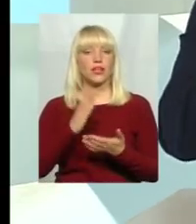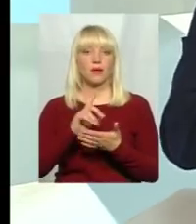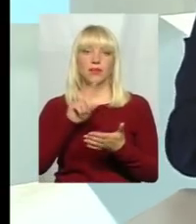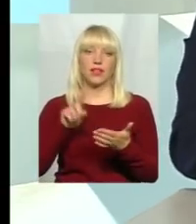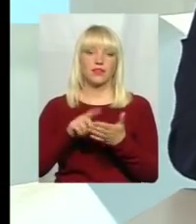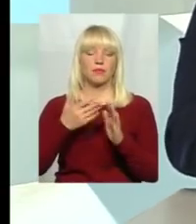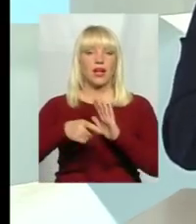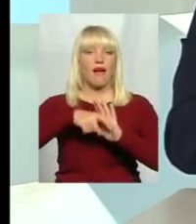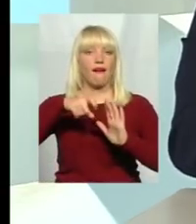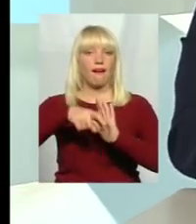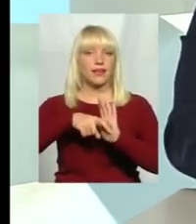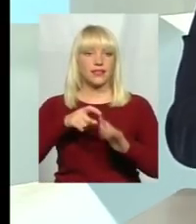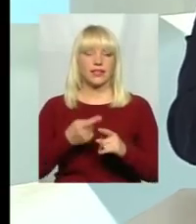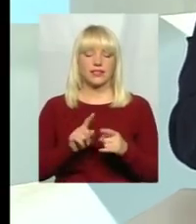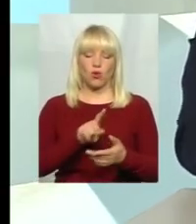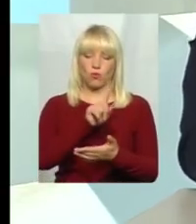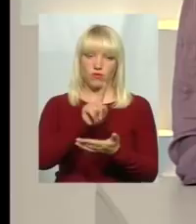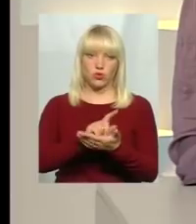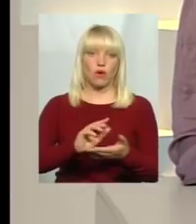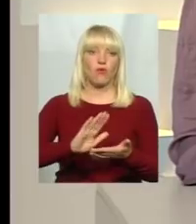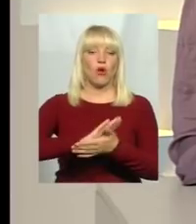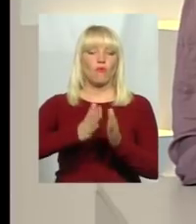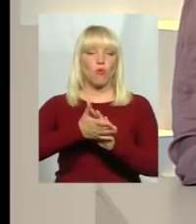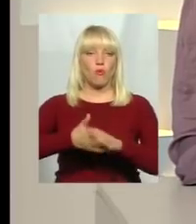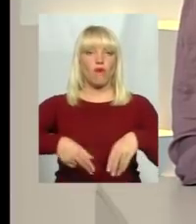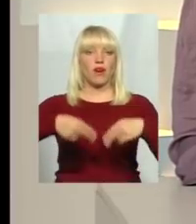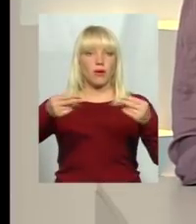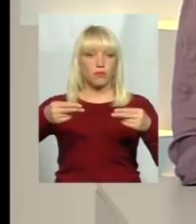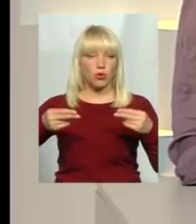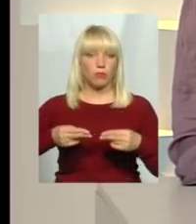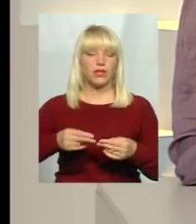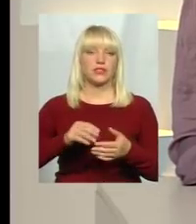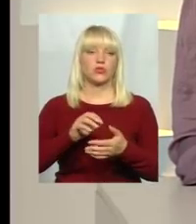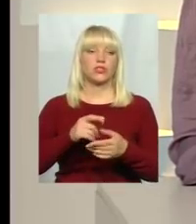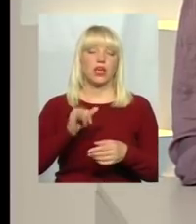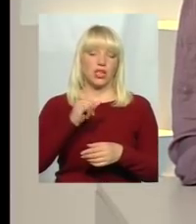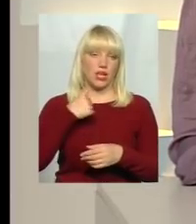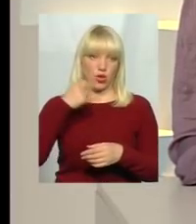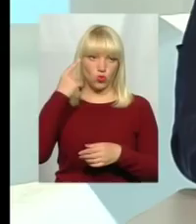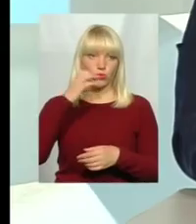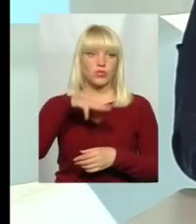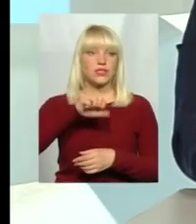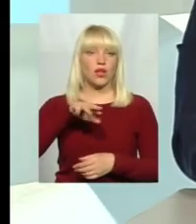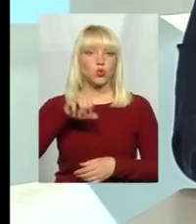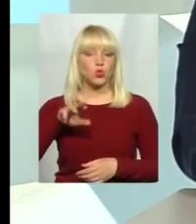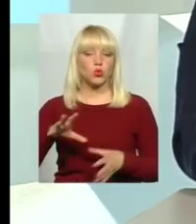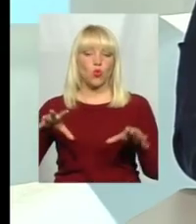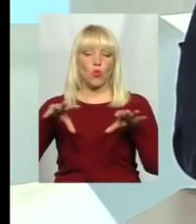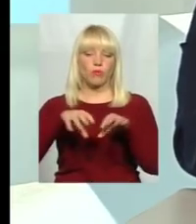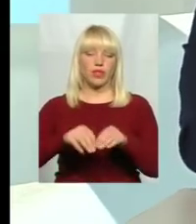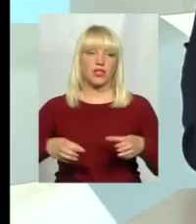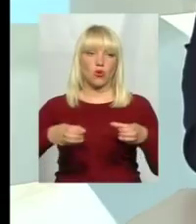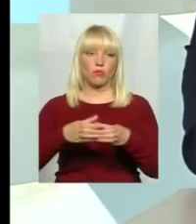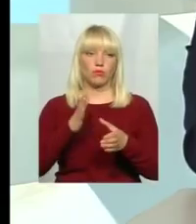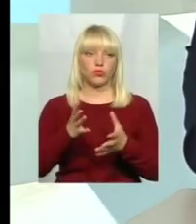так далі, обов'язково, це прописується в умовах прийняття, і, я думаю, статут об'єднаних громади буде